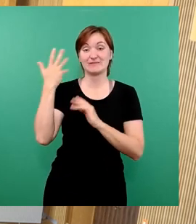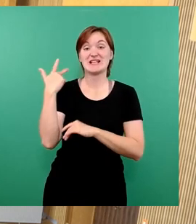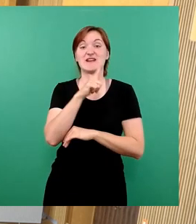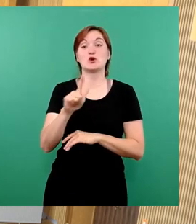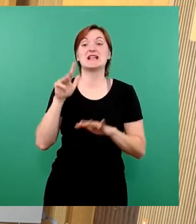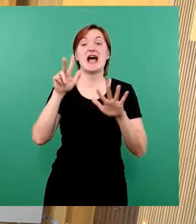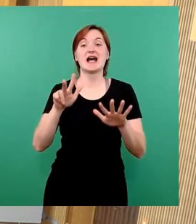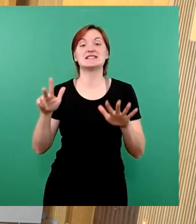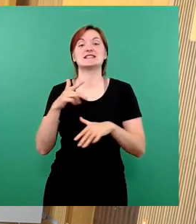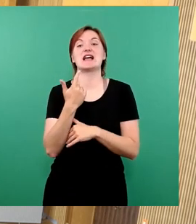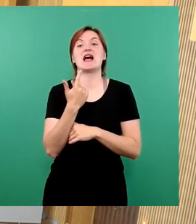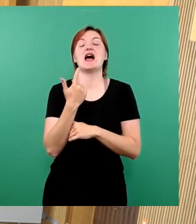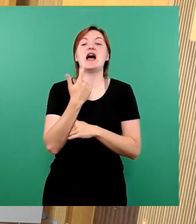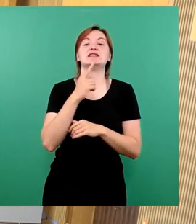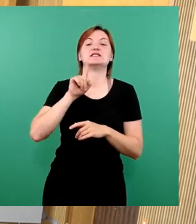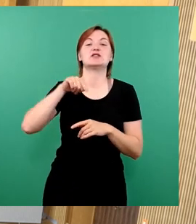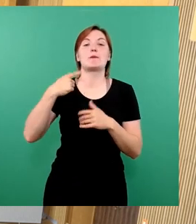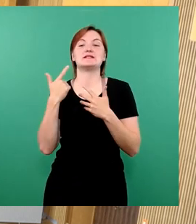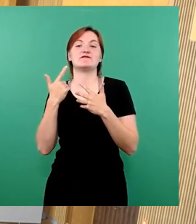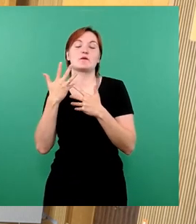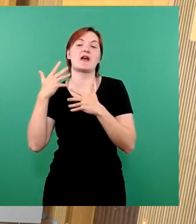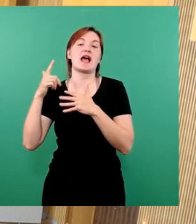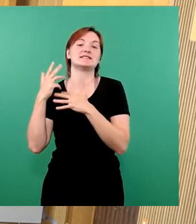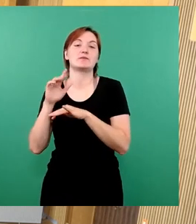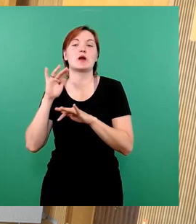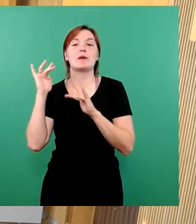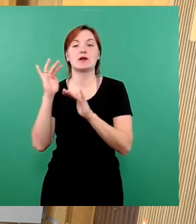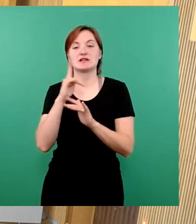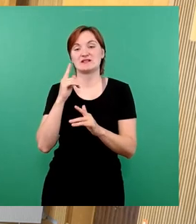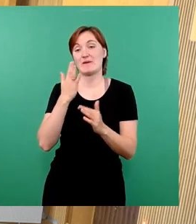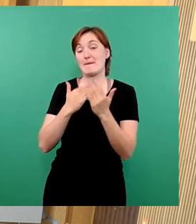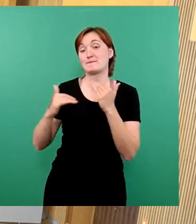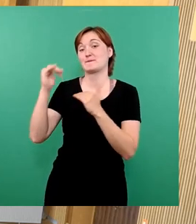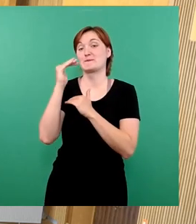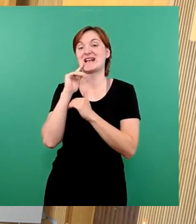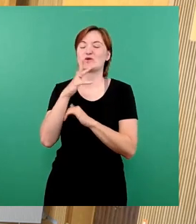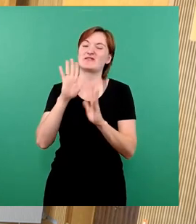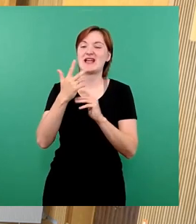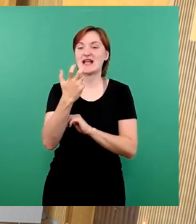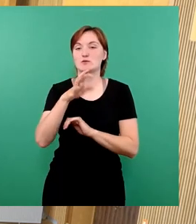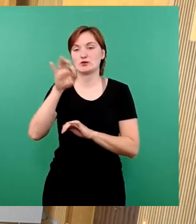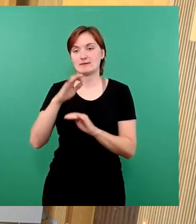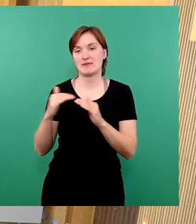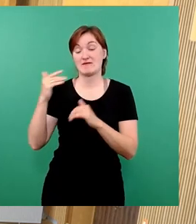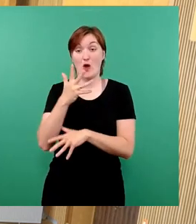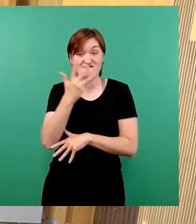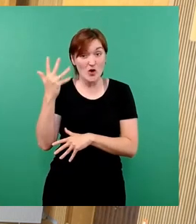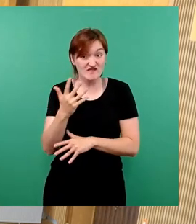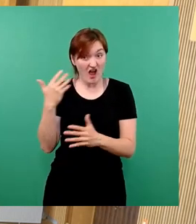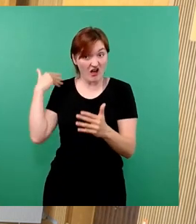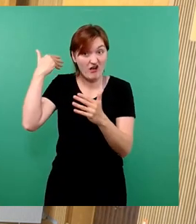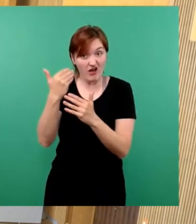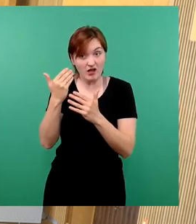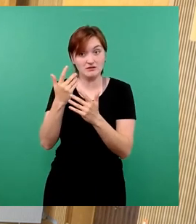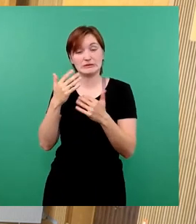1,587 Milliarden Euro. Dieses Jahr 470 Millionen mehr. Knapp 30 Prozent in fünf Jahren. Ausgaben